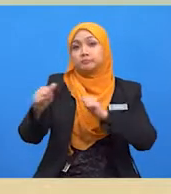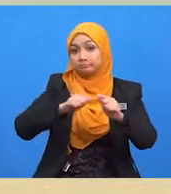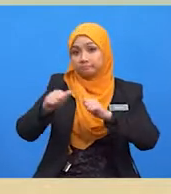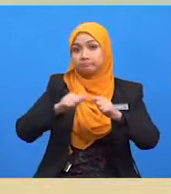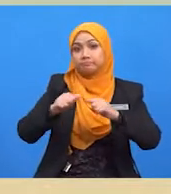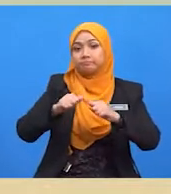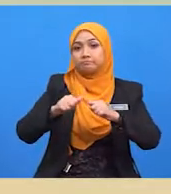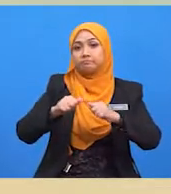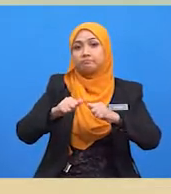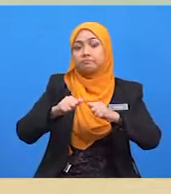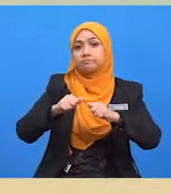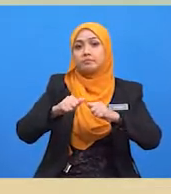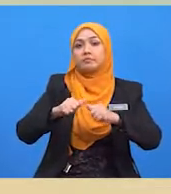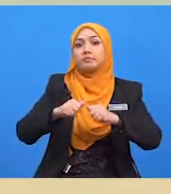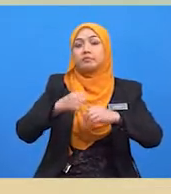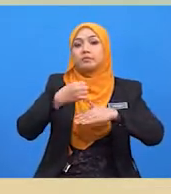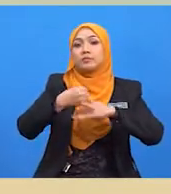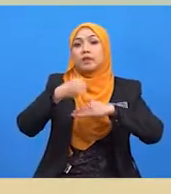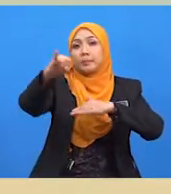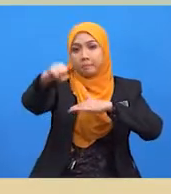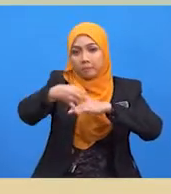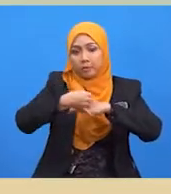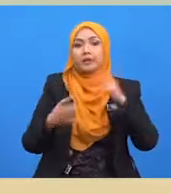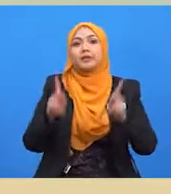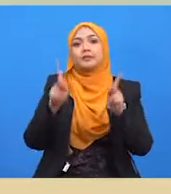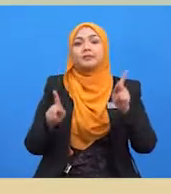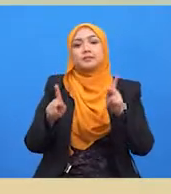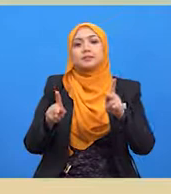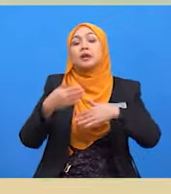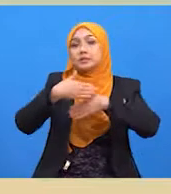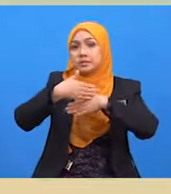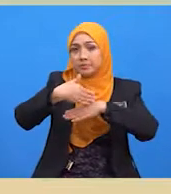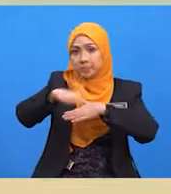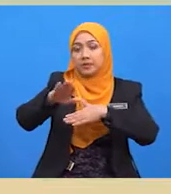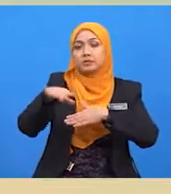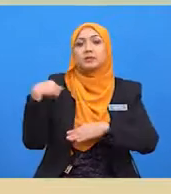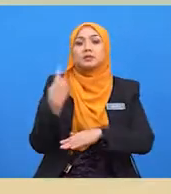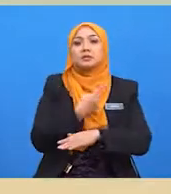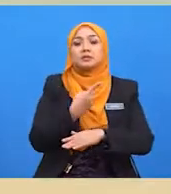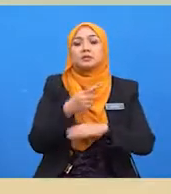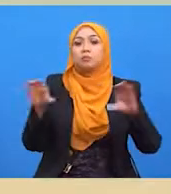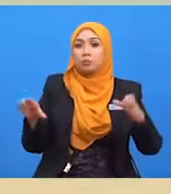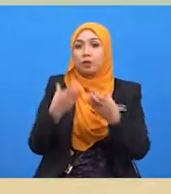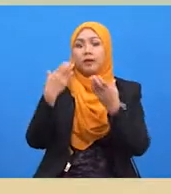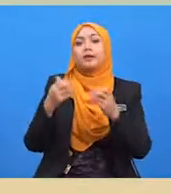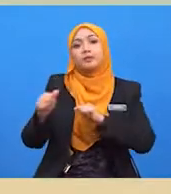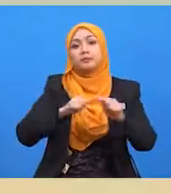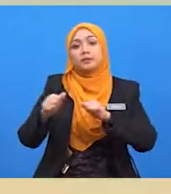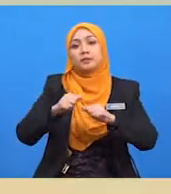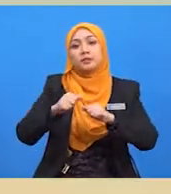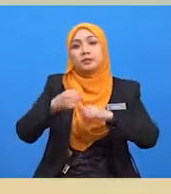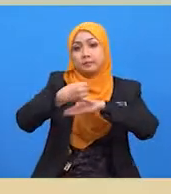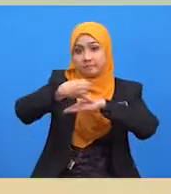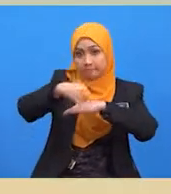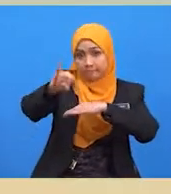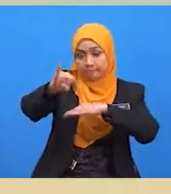perdahangan antarabangsa, kelup penawaran beralih dari SS menjadi SW.